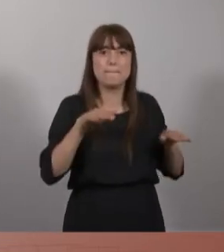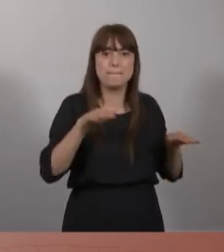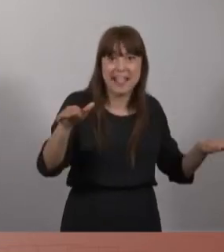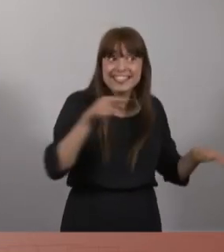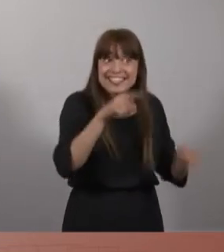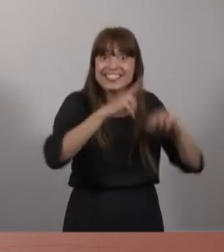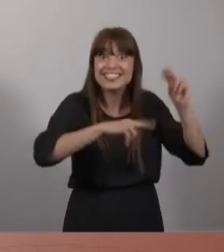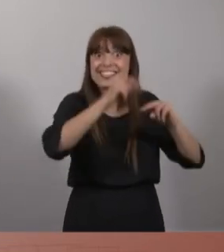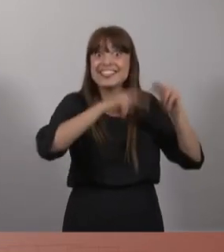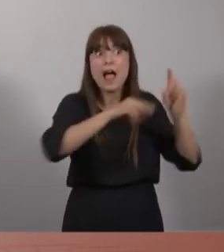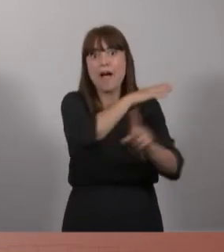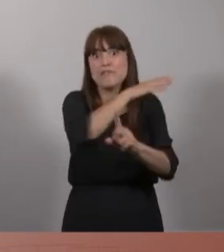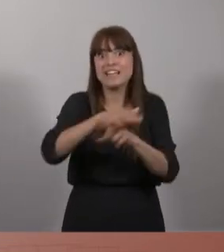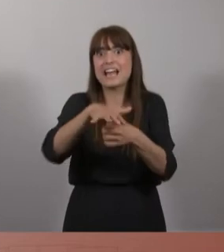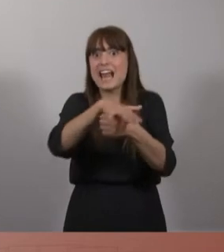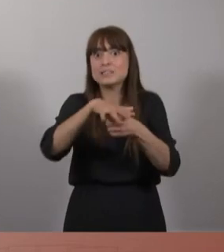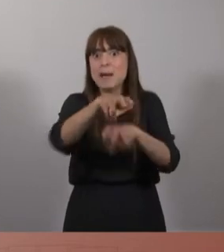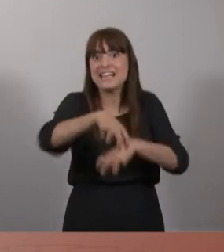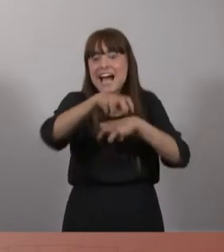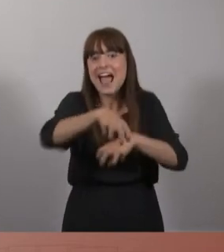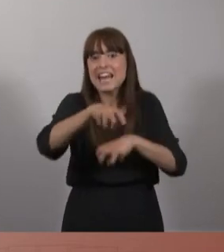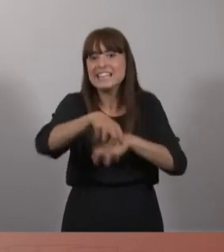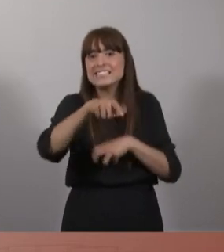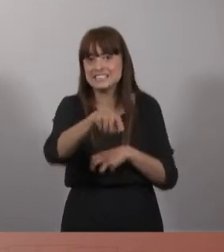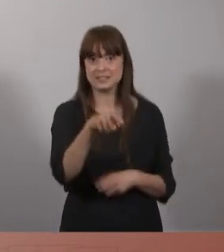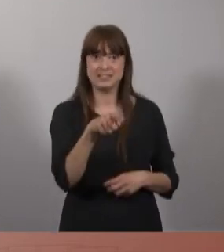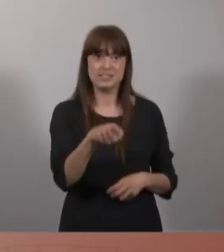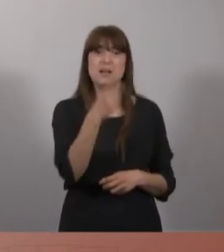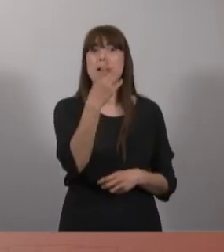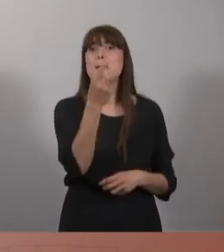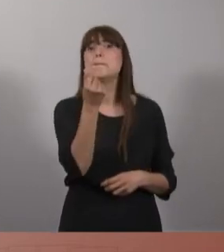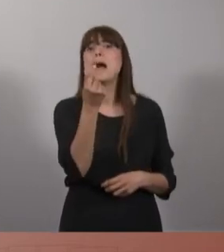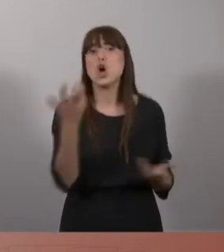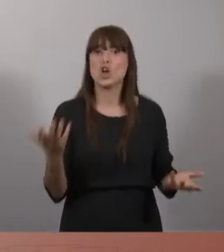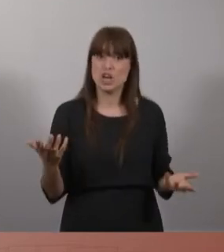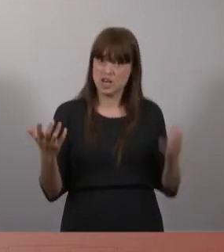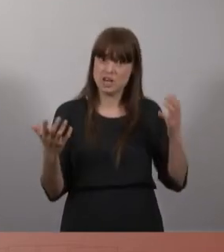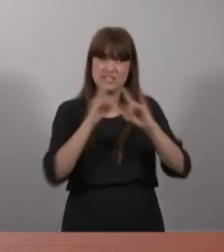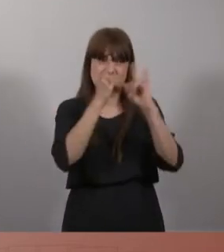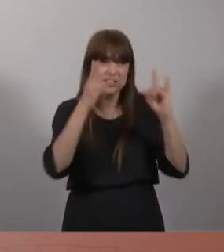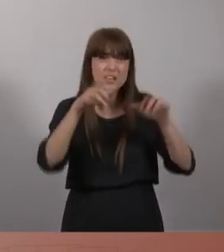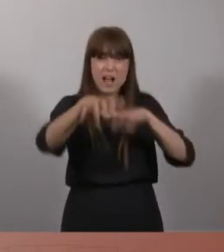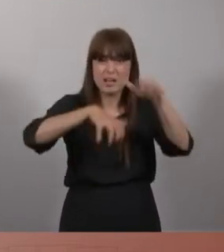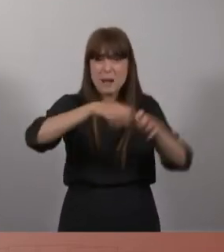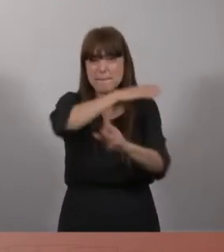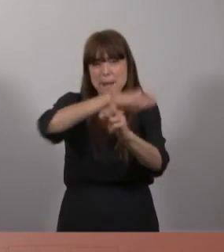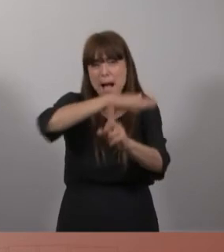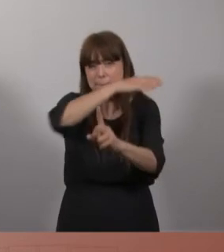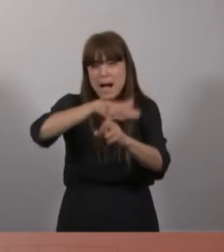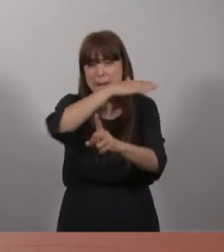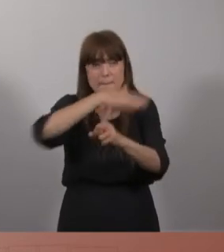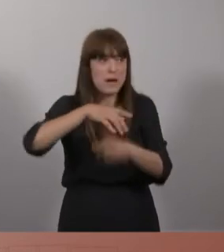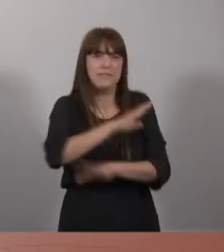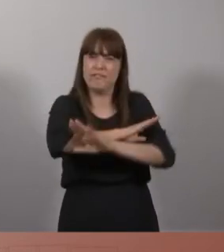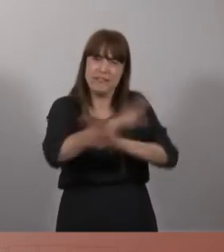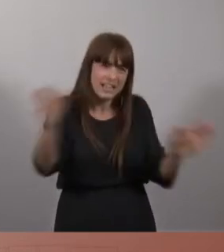afecten espais agraris amb grans valors a nivell de flora, fauna, es deixin de banda. Perquè a més